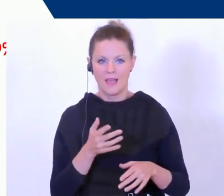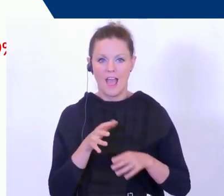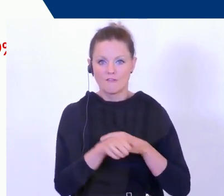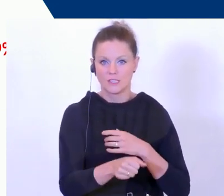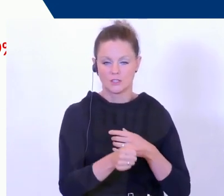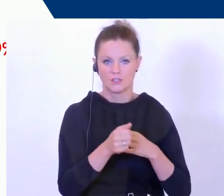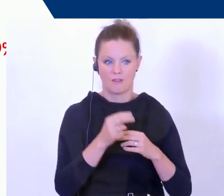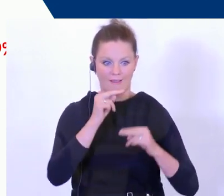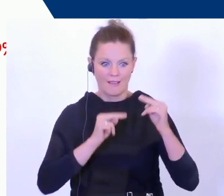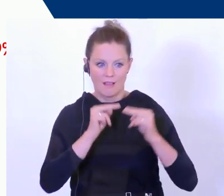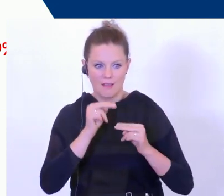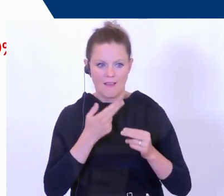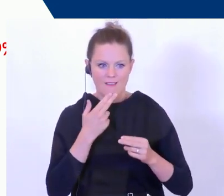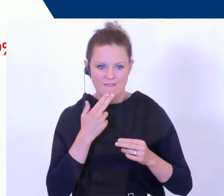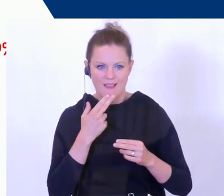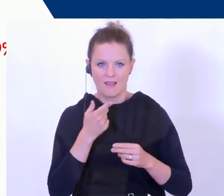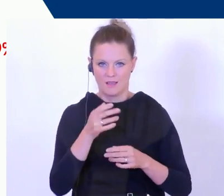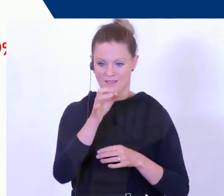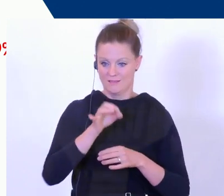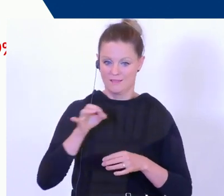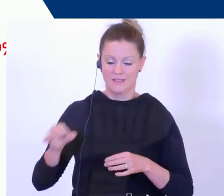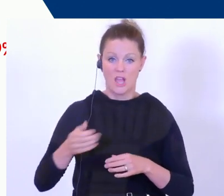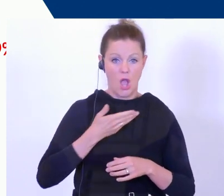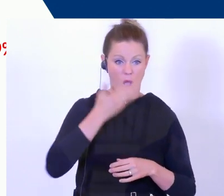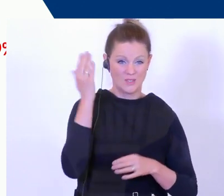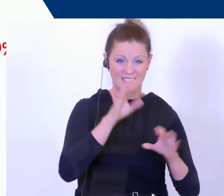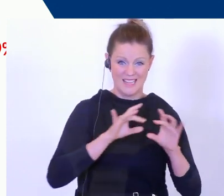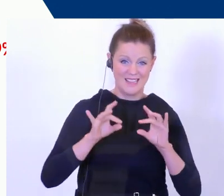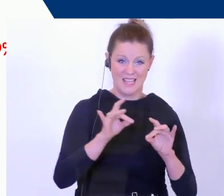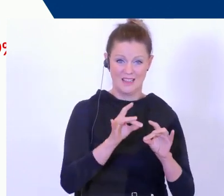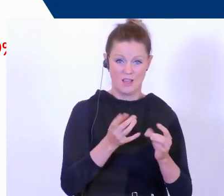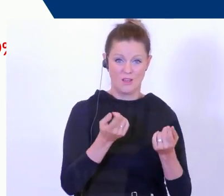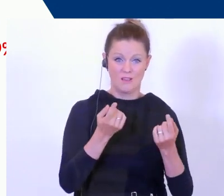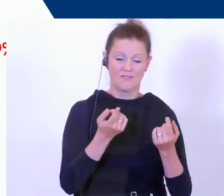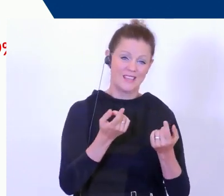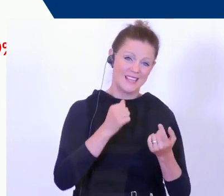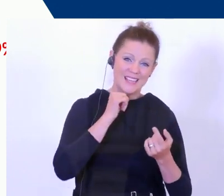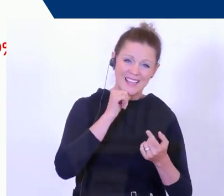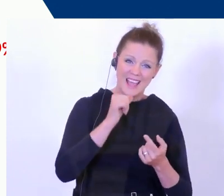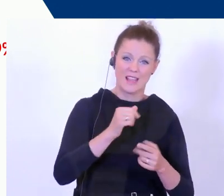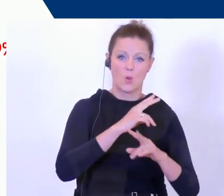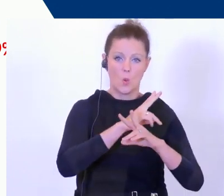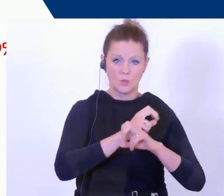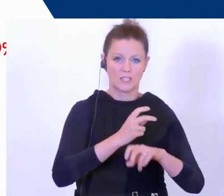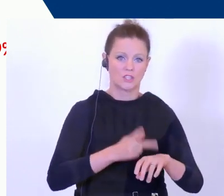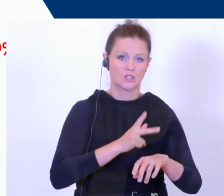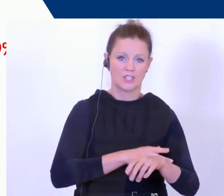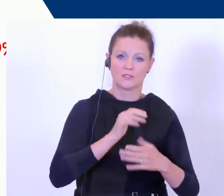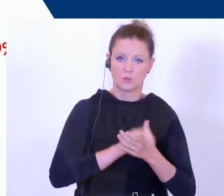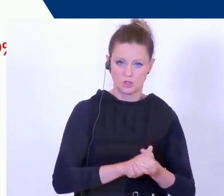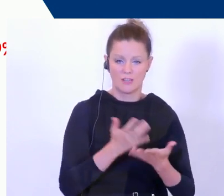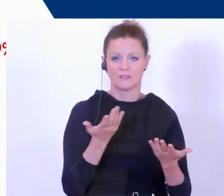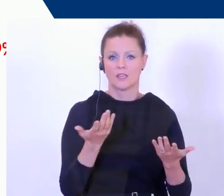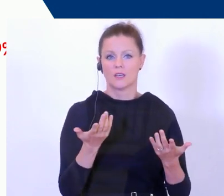Quote der ausländischen Täter, also der Täter ohne, nicht österreichischer Staatsbürger,